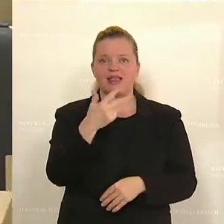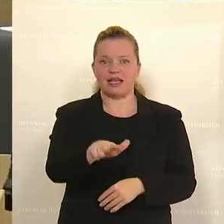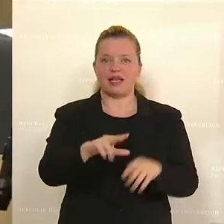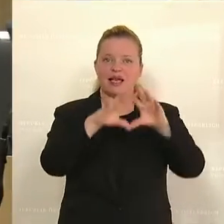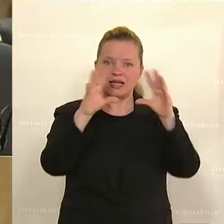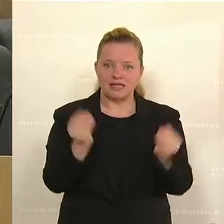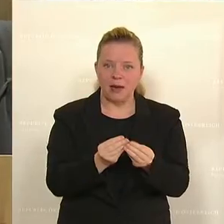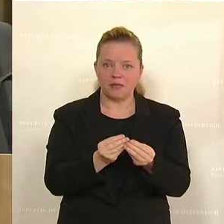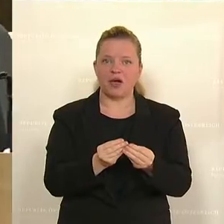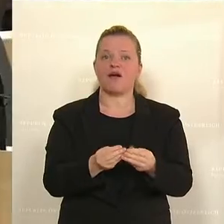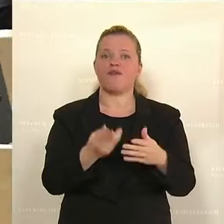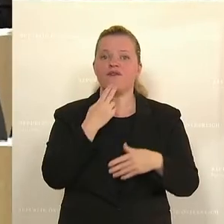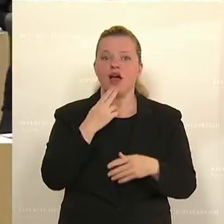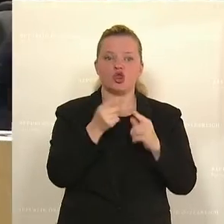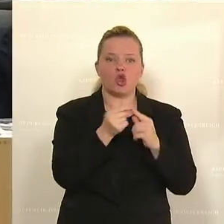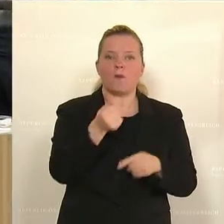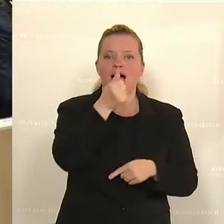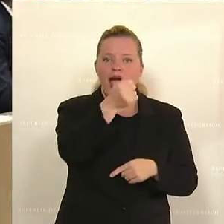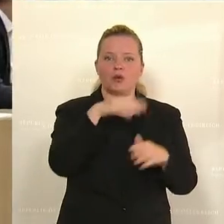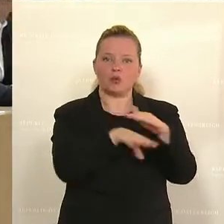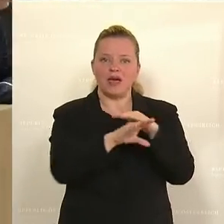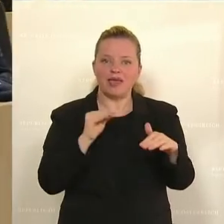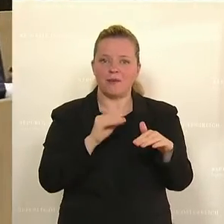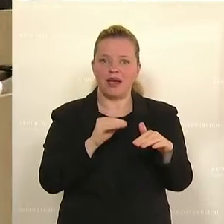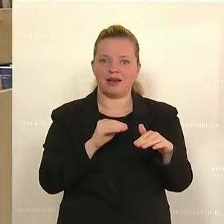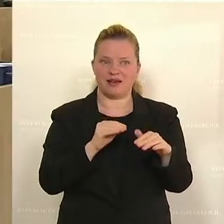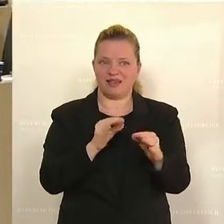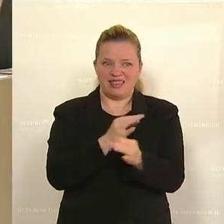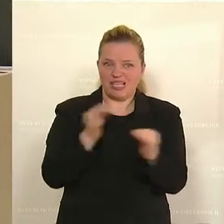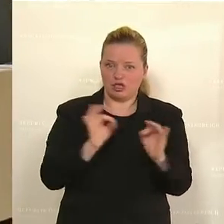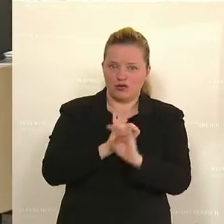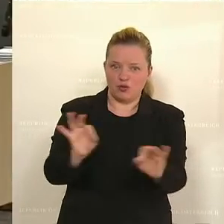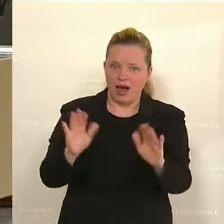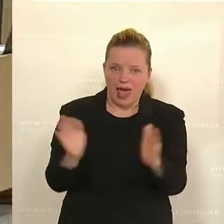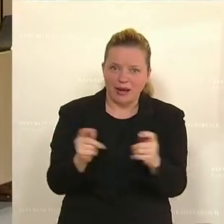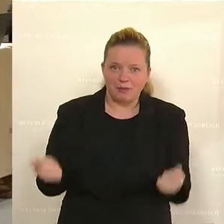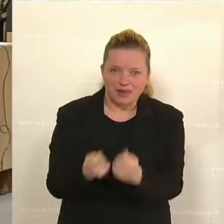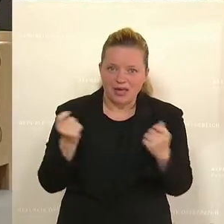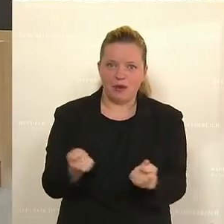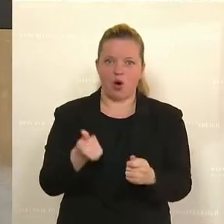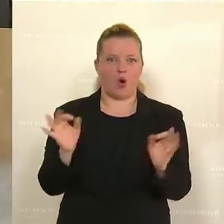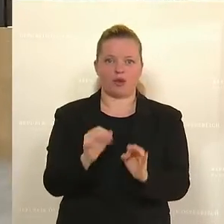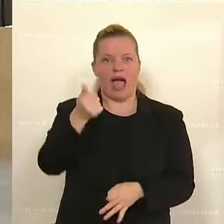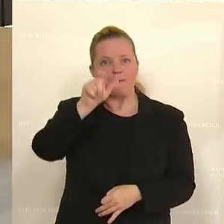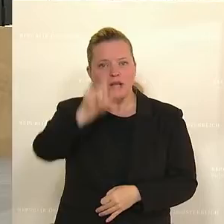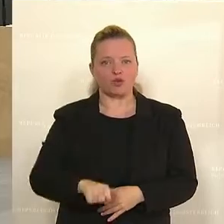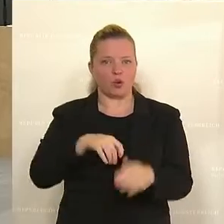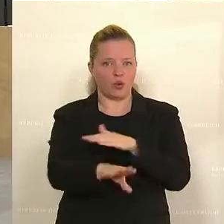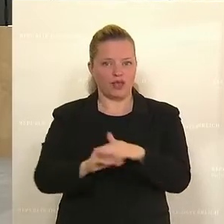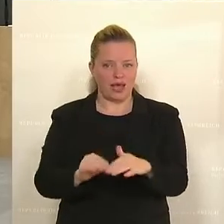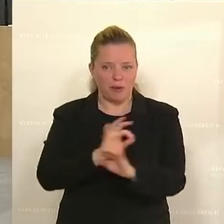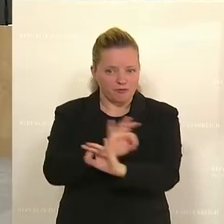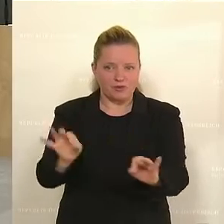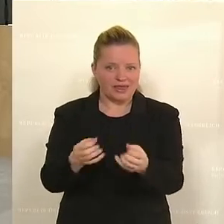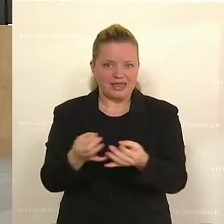gesamten Summe an das Top 1 Prozent der Unternehmen? Da ist nichts für die kleinen Betriebe, da ist nichts für die Ein-Personen-Unternehmen. Das ist